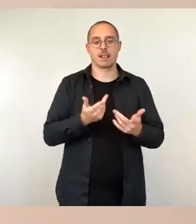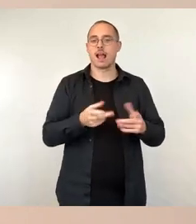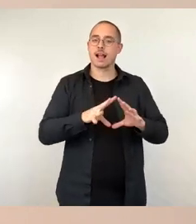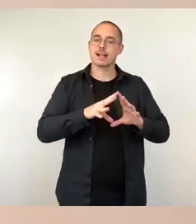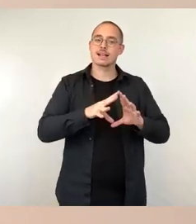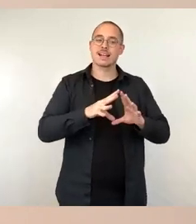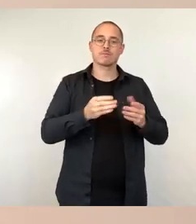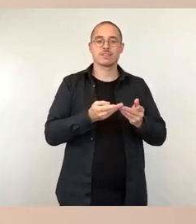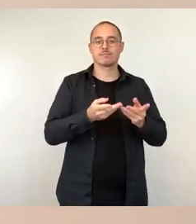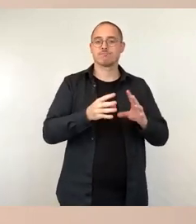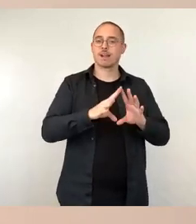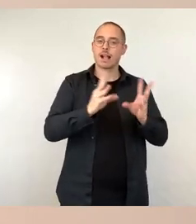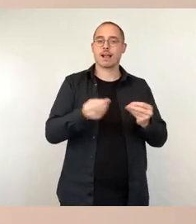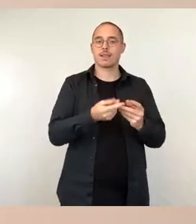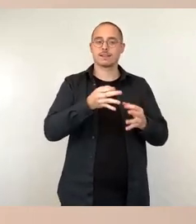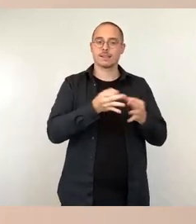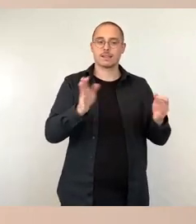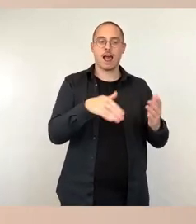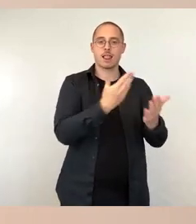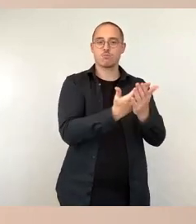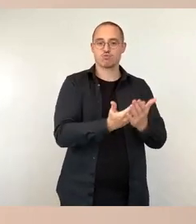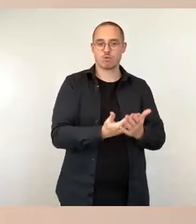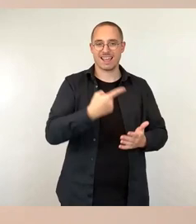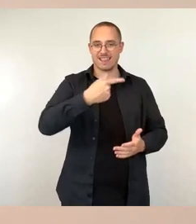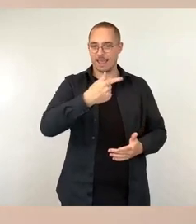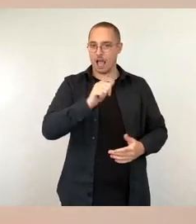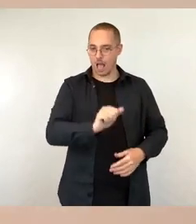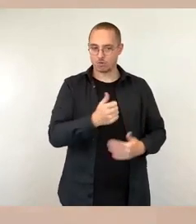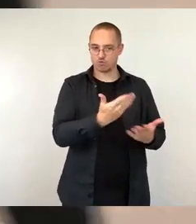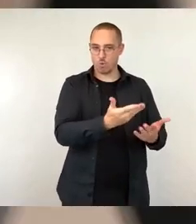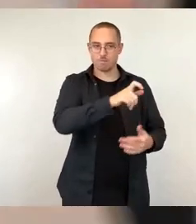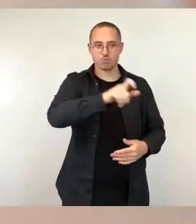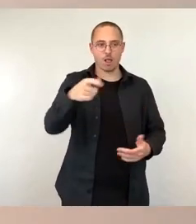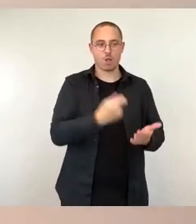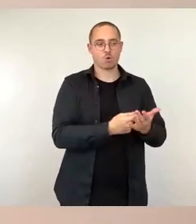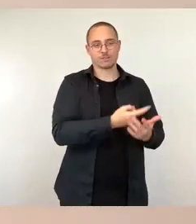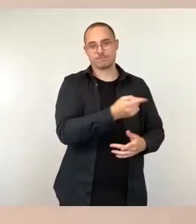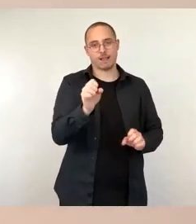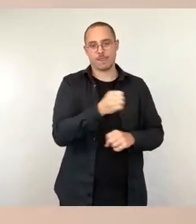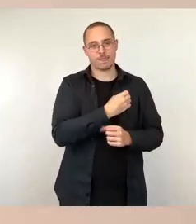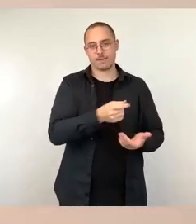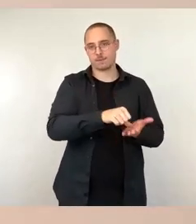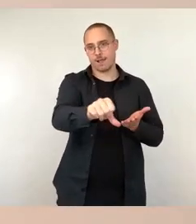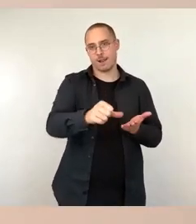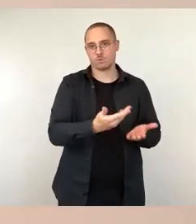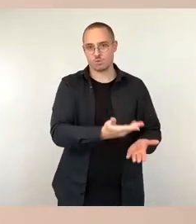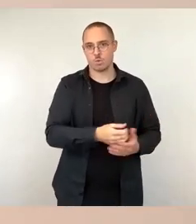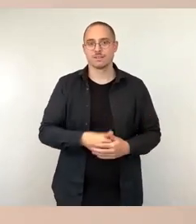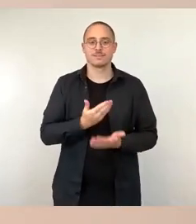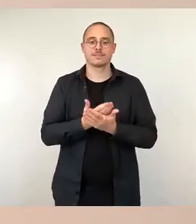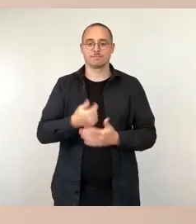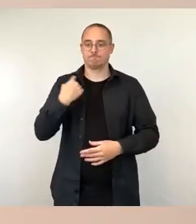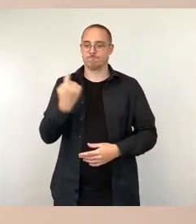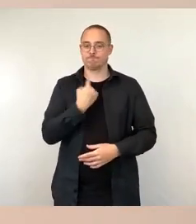eben nicht ausreichen, die Personalkosten. zu decken und wir im Moment dort noch Geld mitbringen, also der